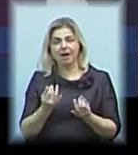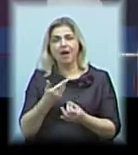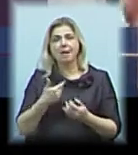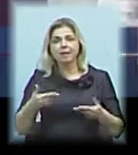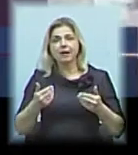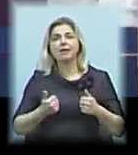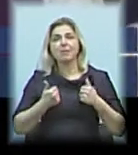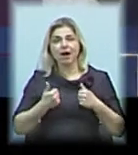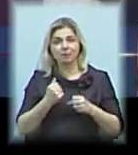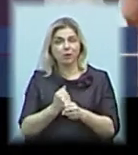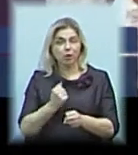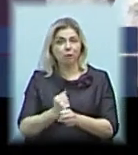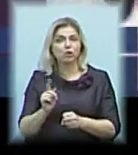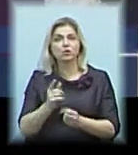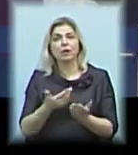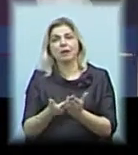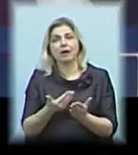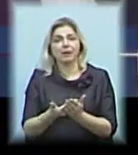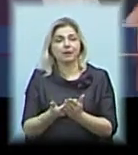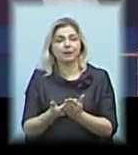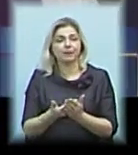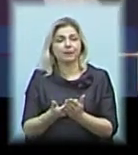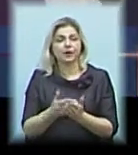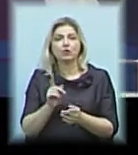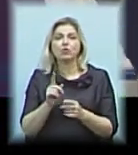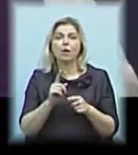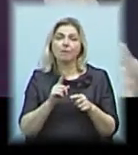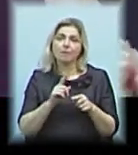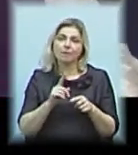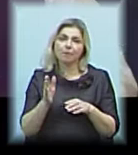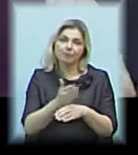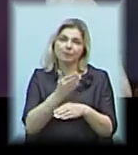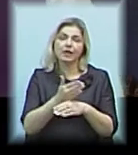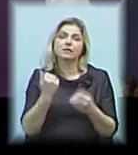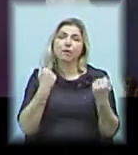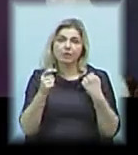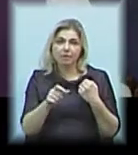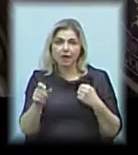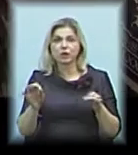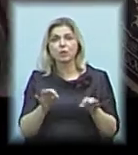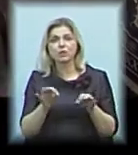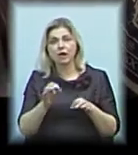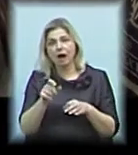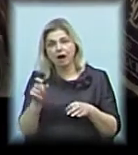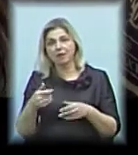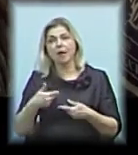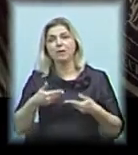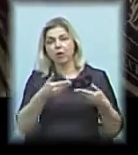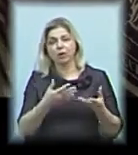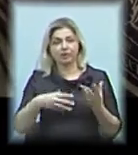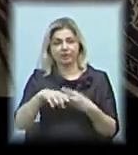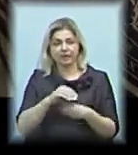щоб були, наприклад, якось поспіль йшли спортсмени, потім музиканти. Ми запрошуємо усіх». Світлана Воронцова